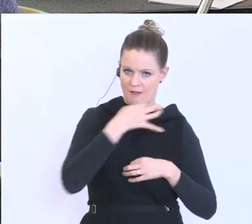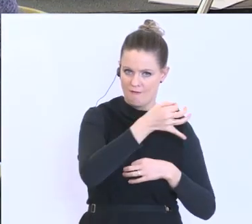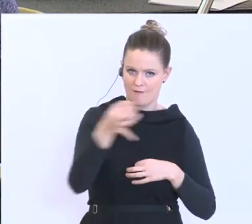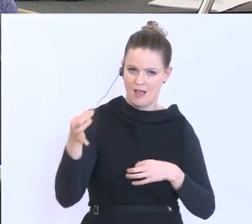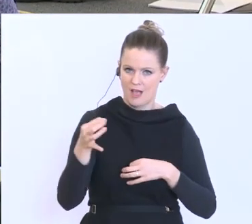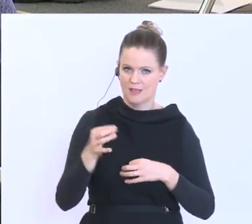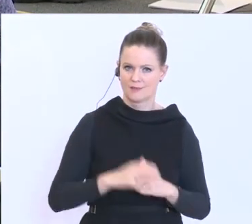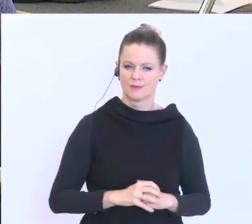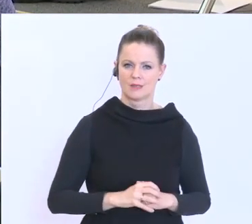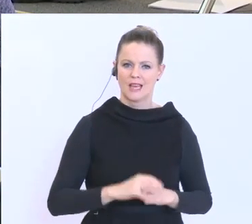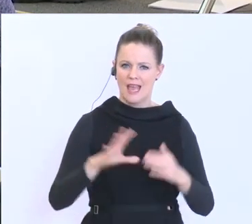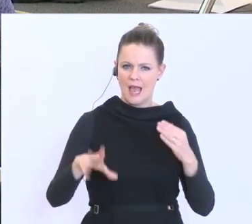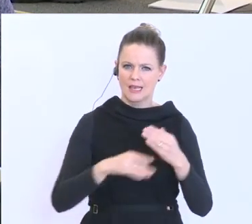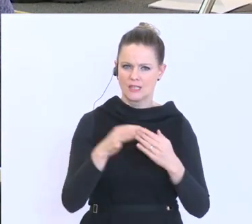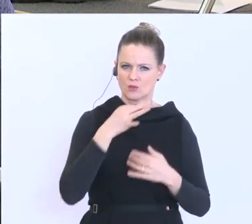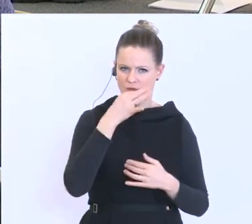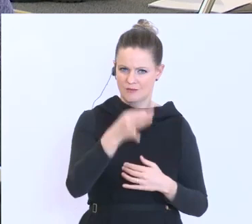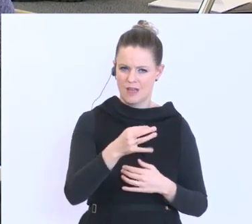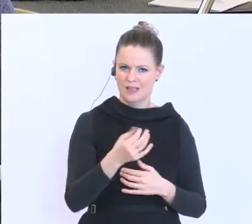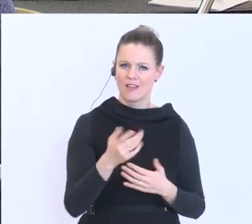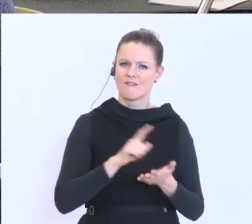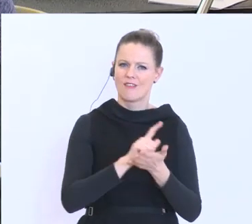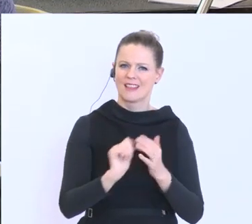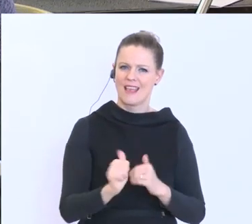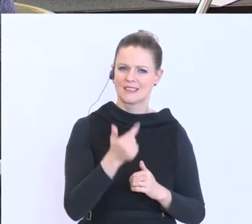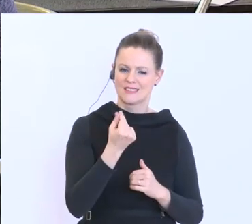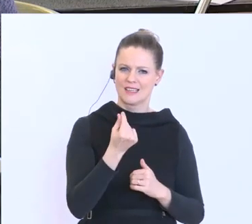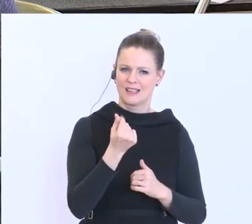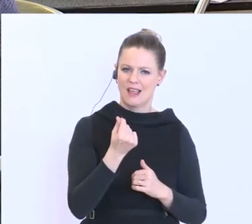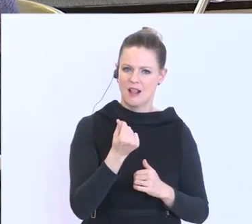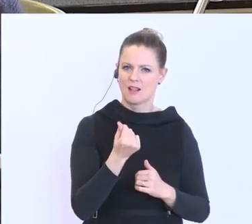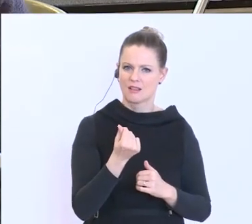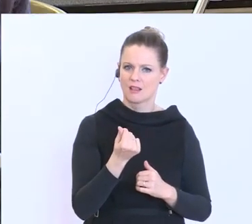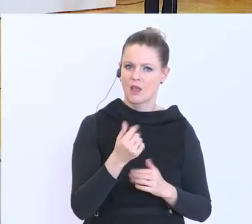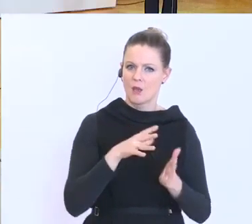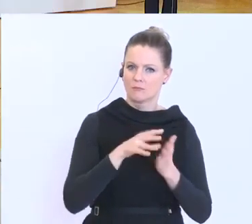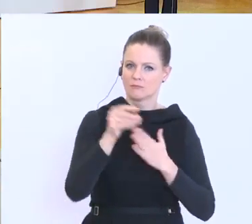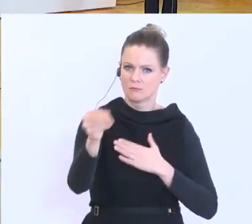Ergänzungsfrage 1. Wann, glauben Sie, wird das erste Geld fließen können, wenn heute Anträge stehen?